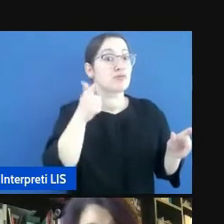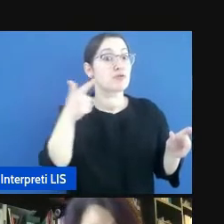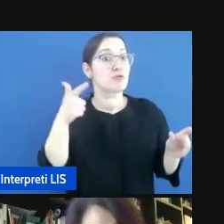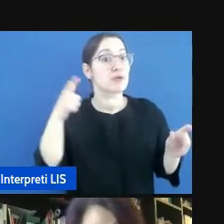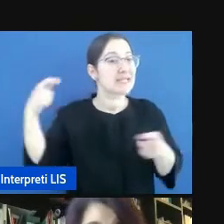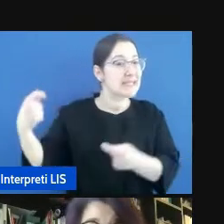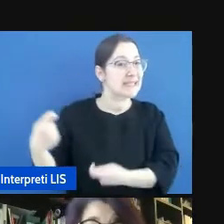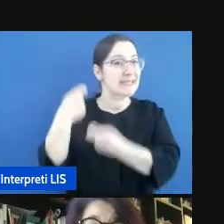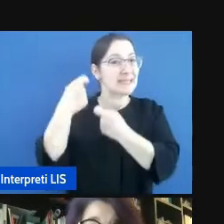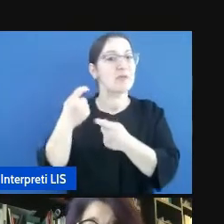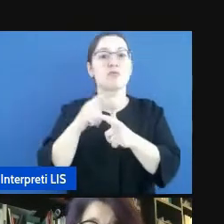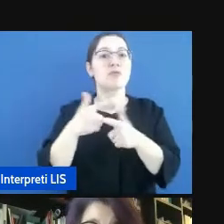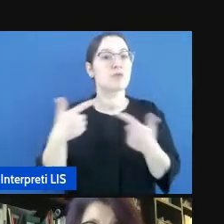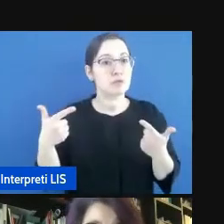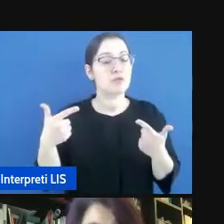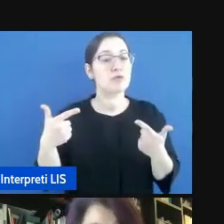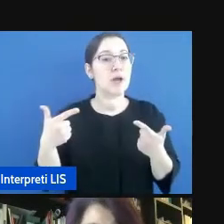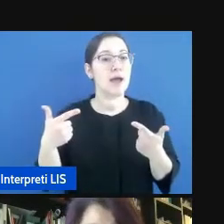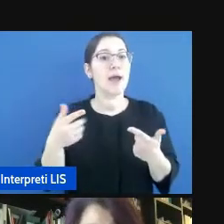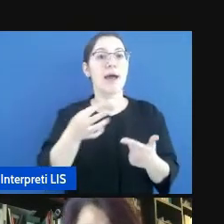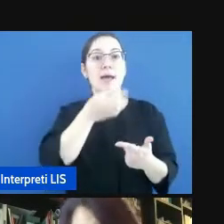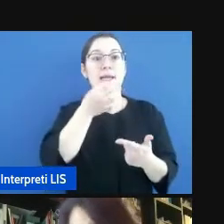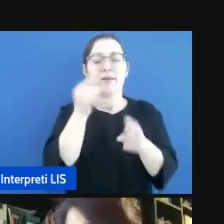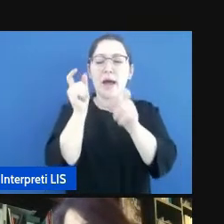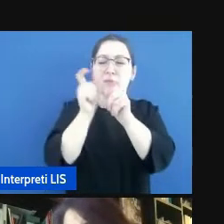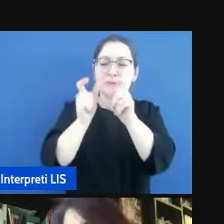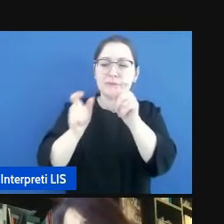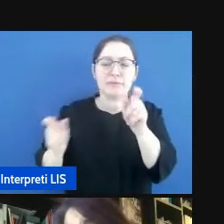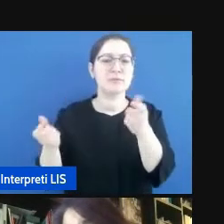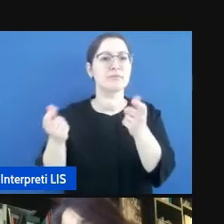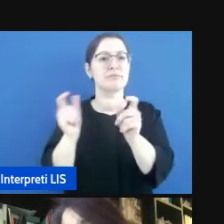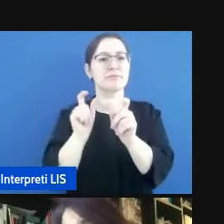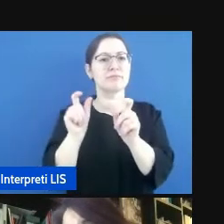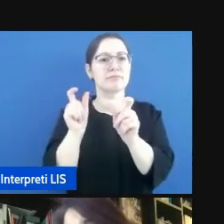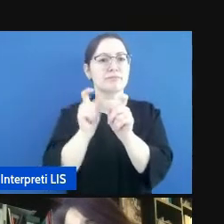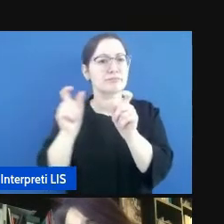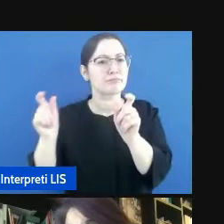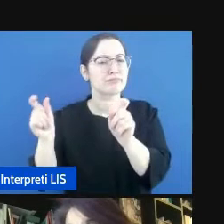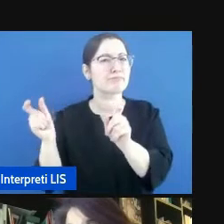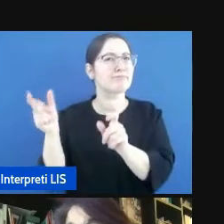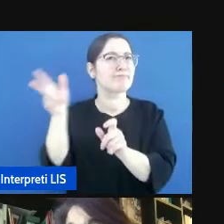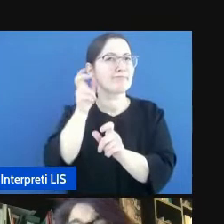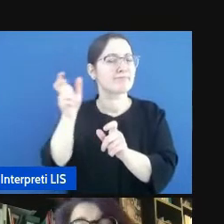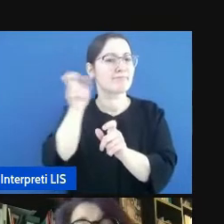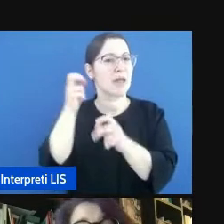elementi funzionali perché viaggiano su frequenze più basse e quindi